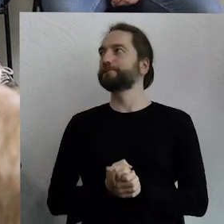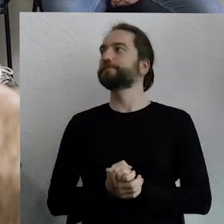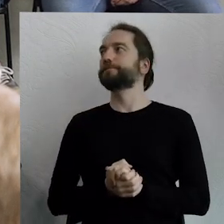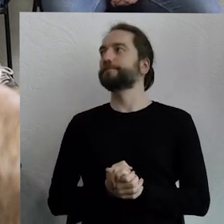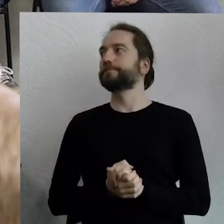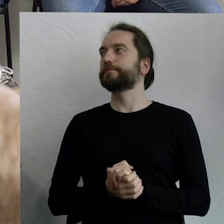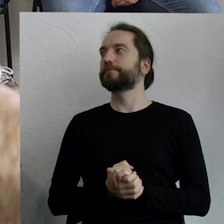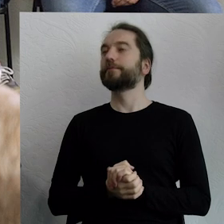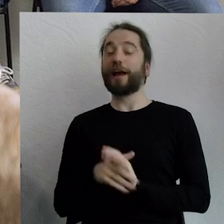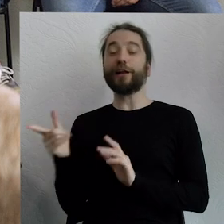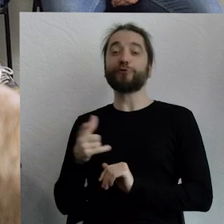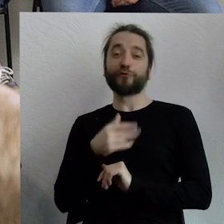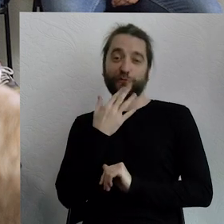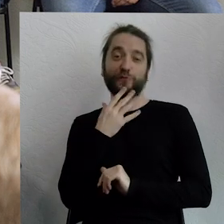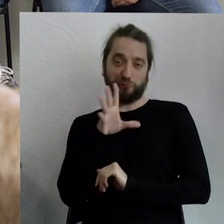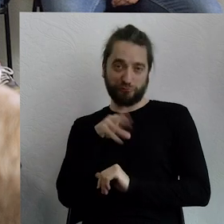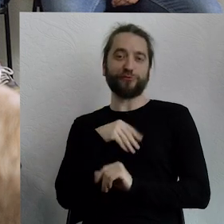Ale możesz zacząć mówić.